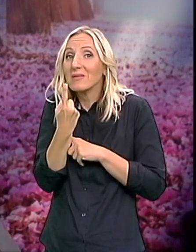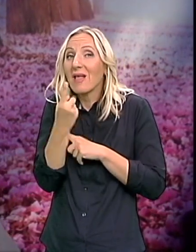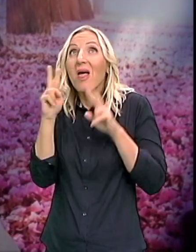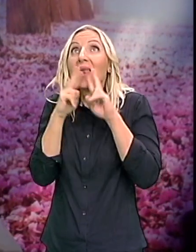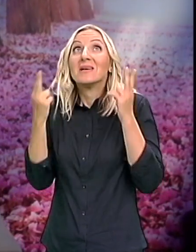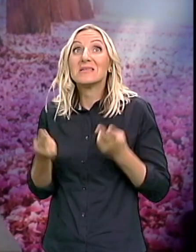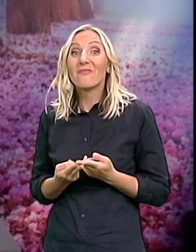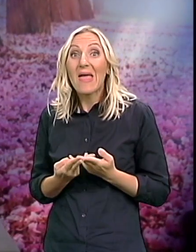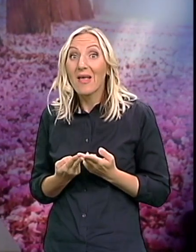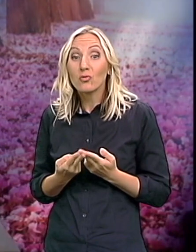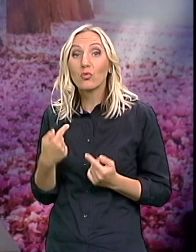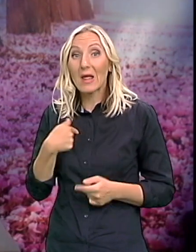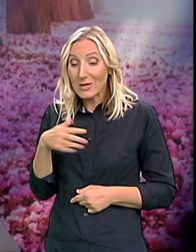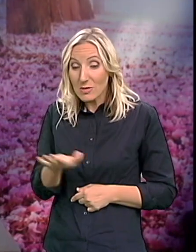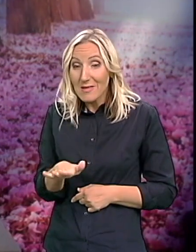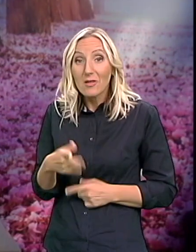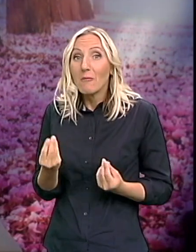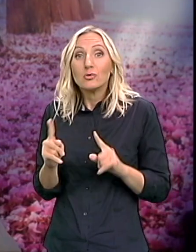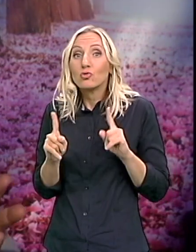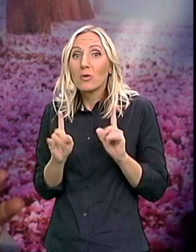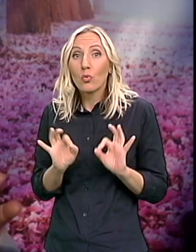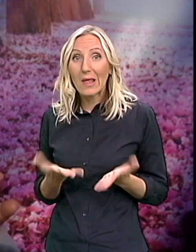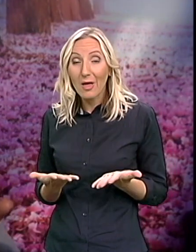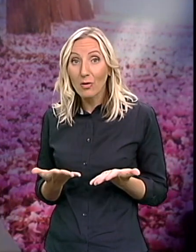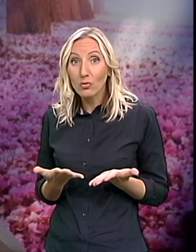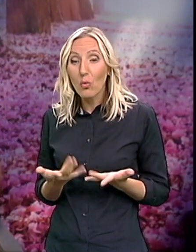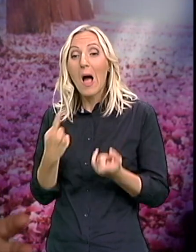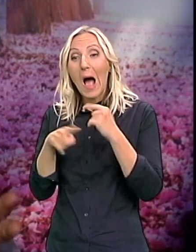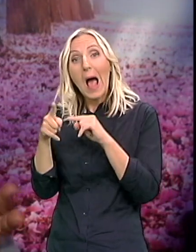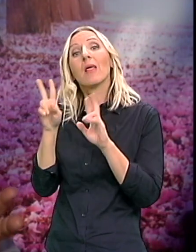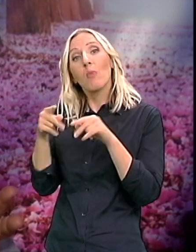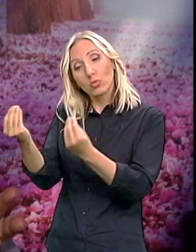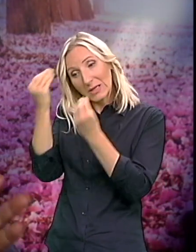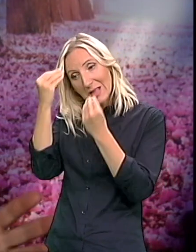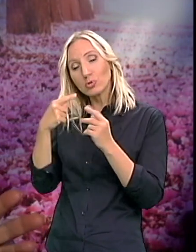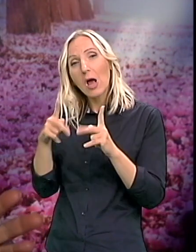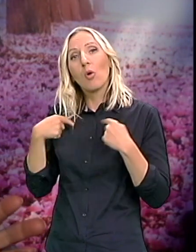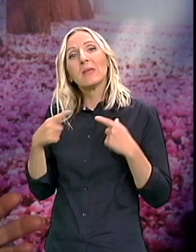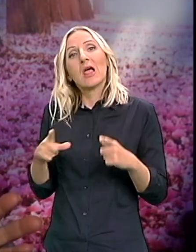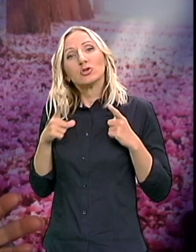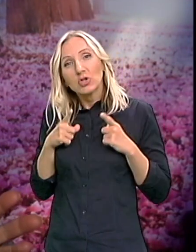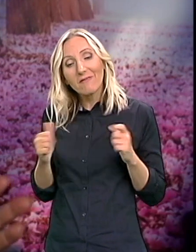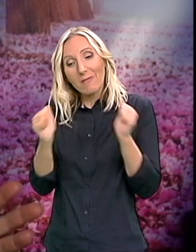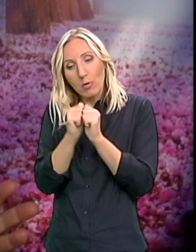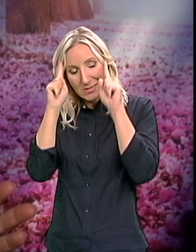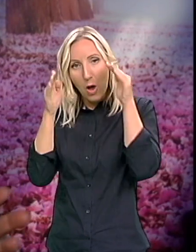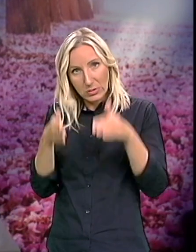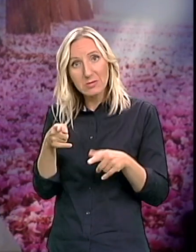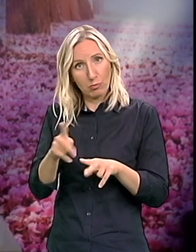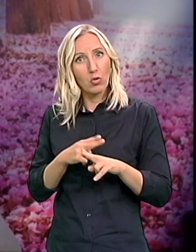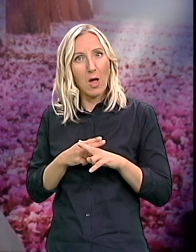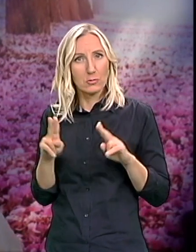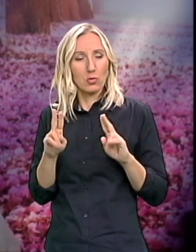svetu Da sa vašim detetom ništa nije u redu Ali da vas nauče Da živite sa autizmom To je apsolutno u redu